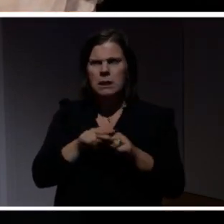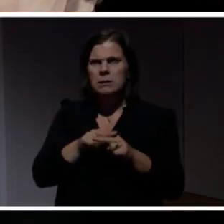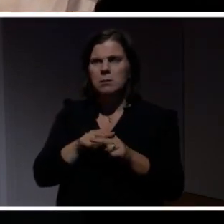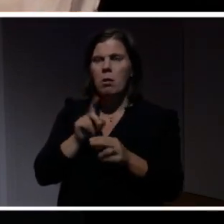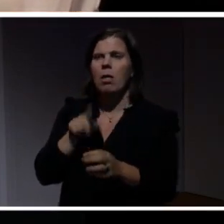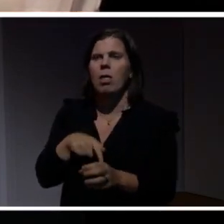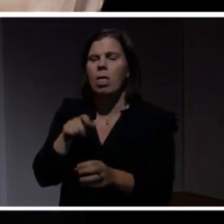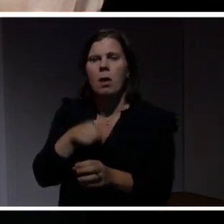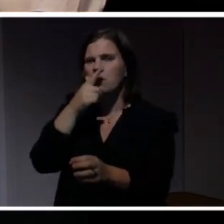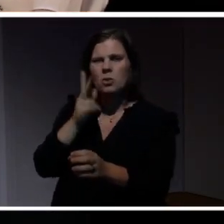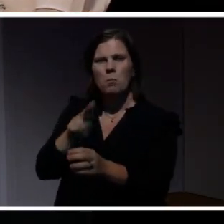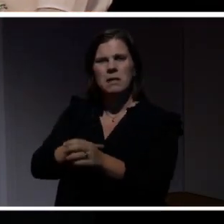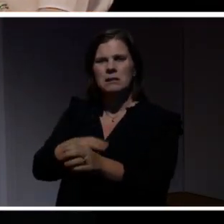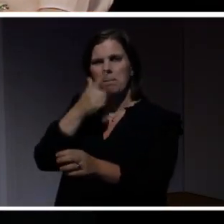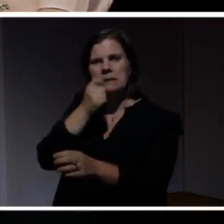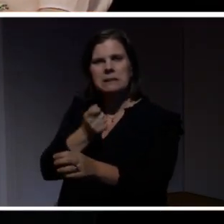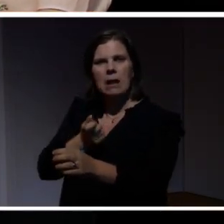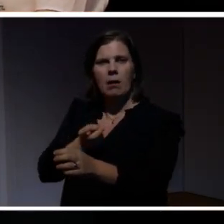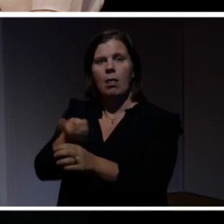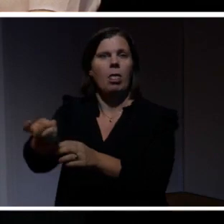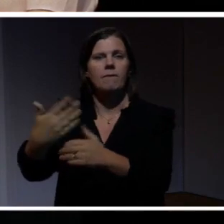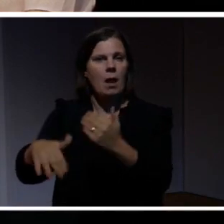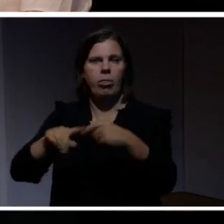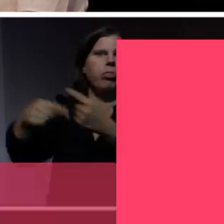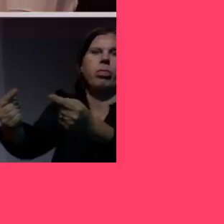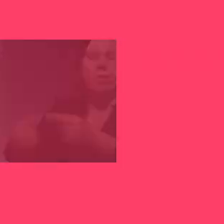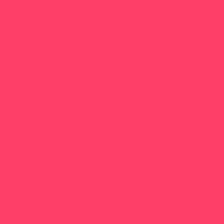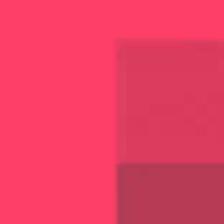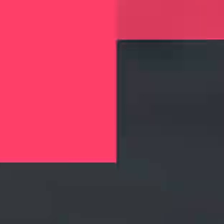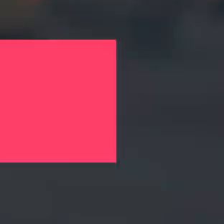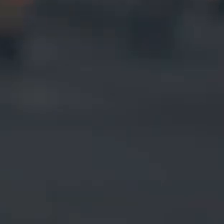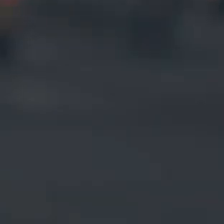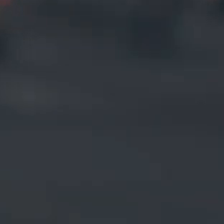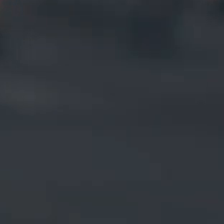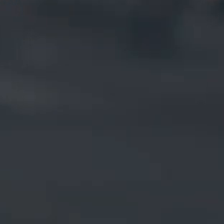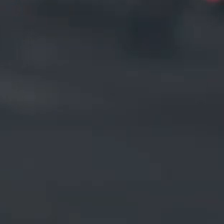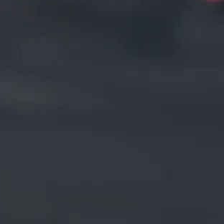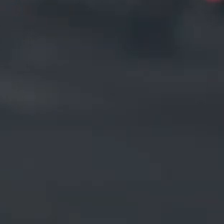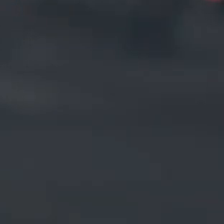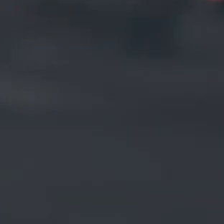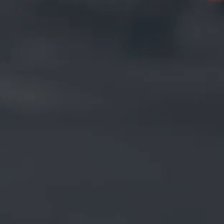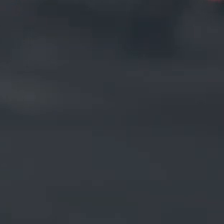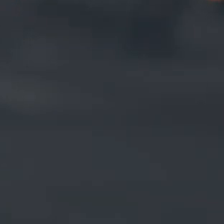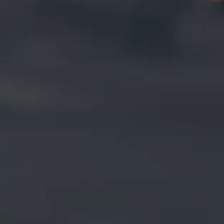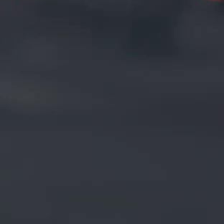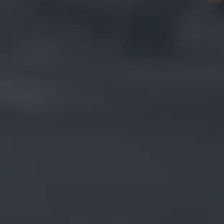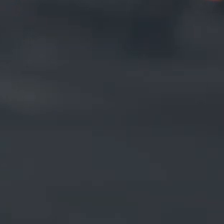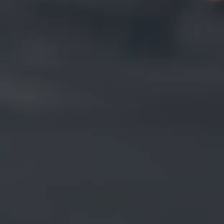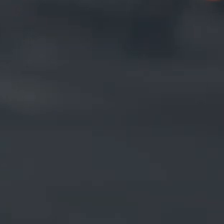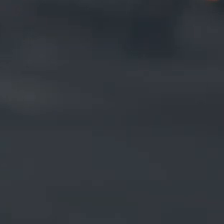missar tåget. Ja, det är det. Tack så jättemycket för att du hjälper dem komma i kapp. Tack! Tack! Tack! Tack!